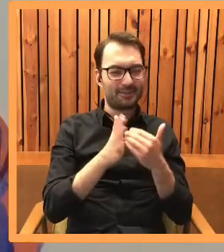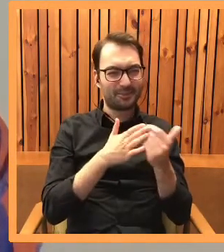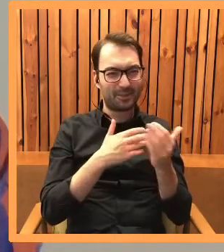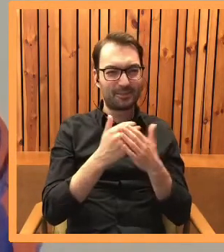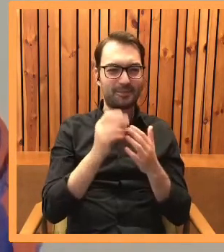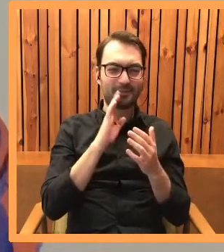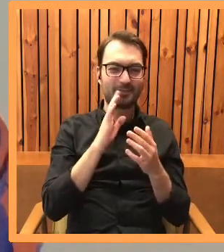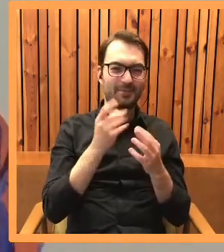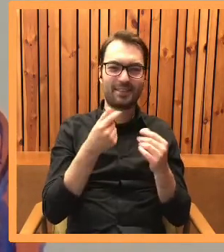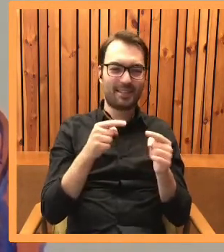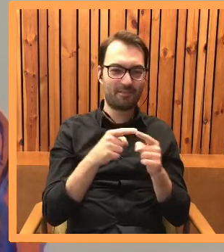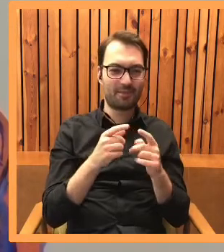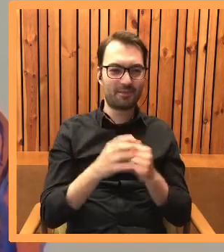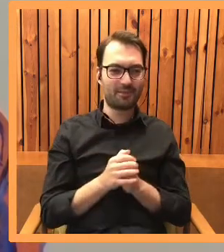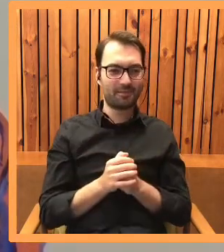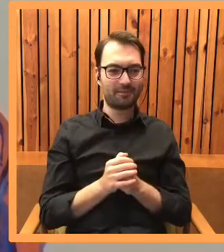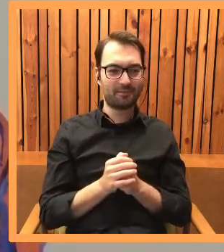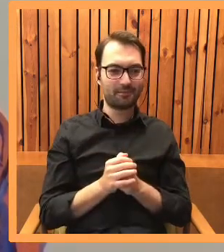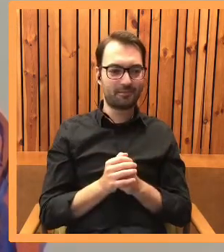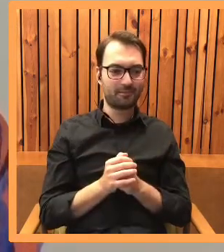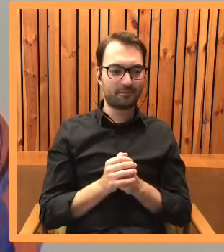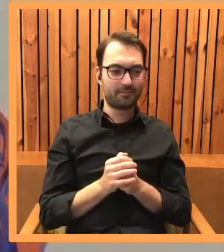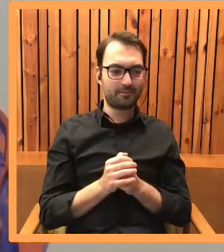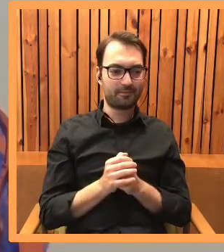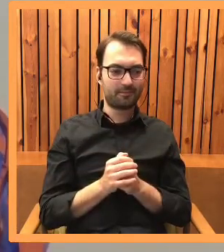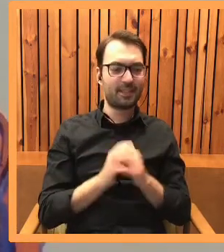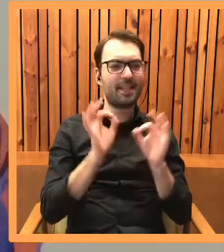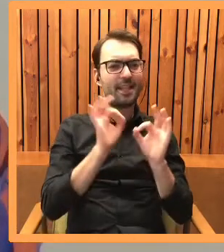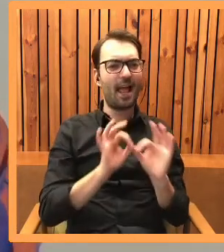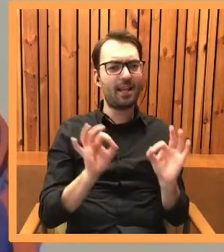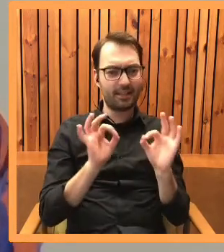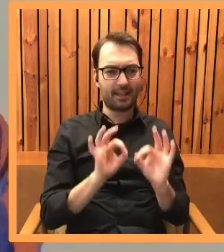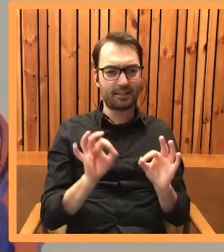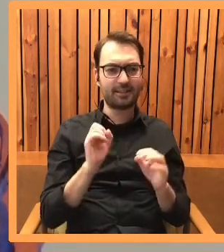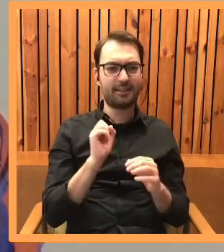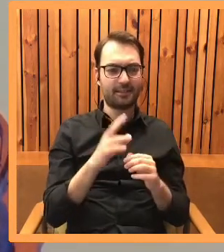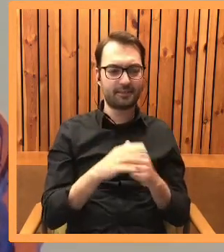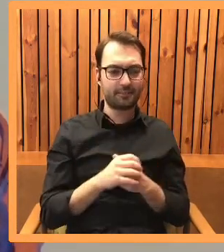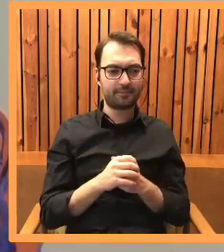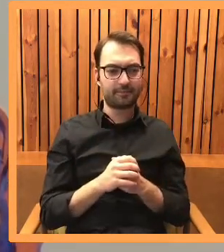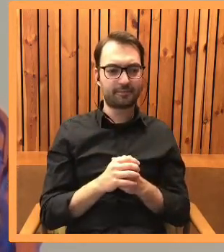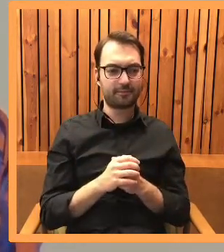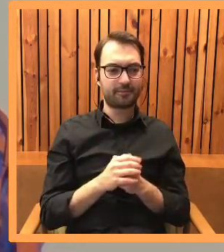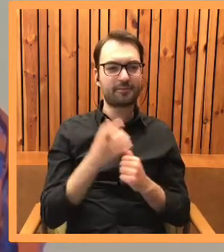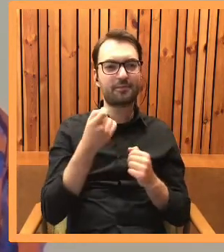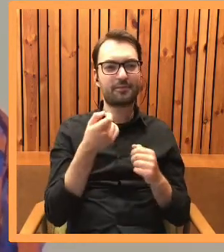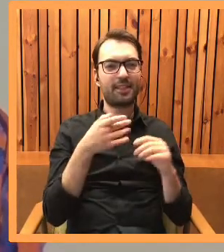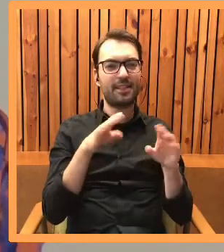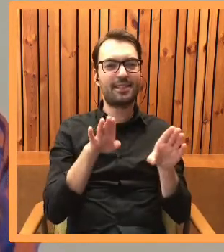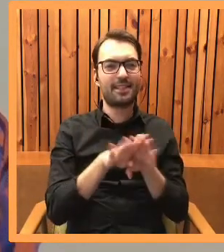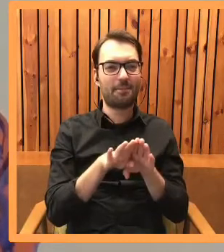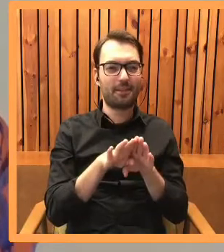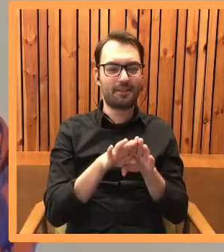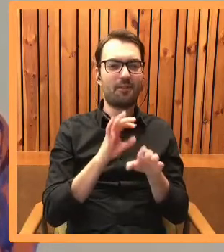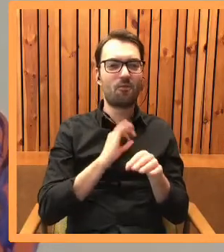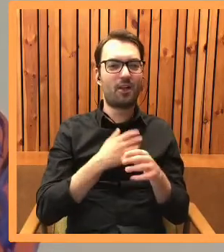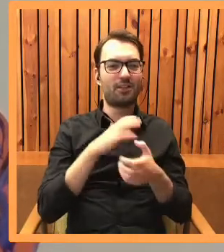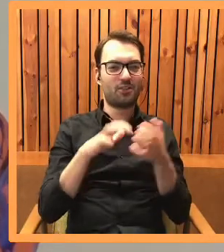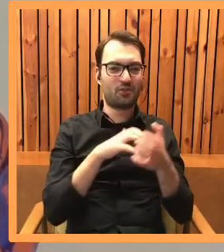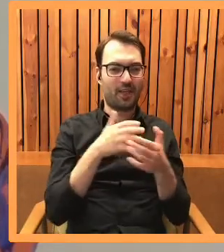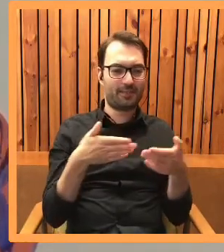Trochę tak nie pasuje. Jest delikatna, tak jak powiedziałaś, tak trochę zamknięta w tym swoim świecie sztuki,